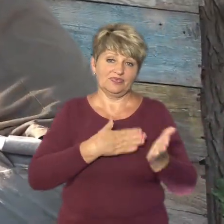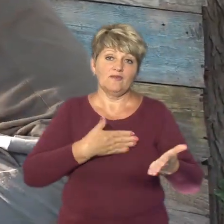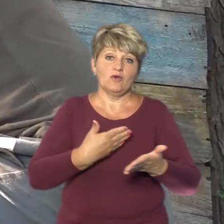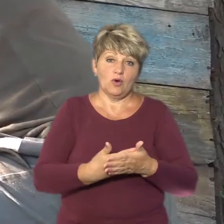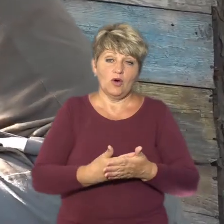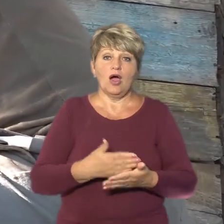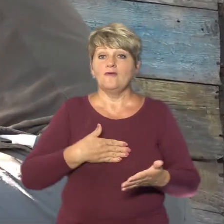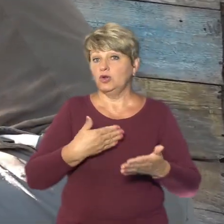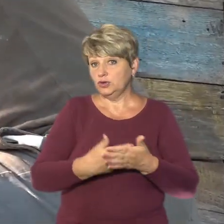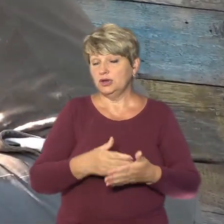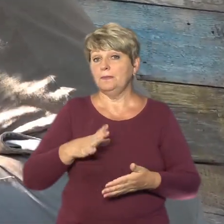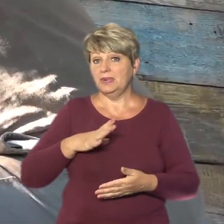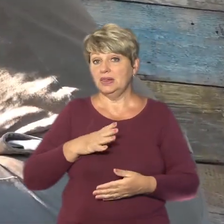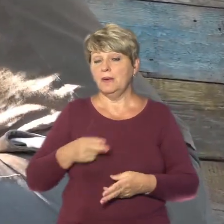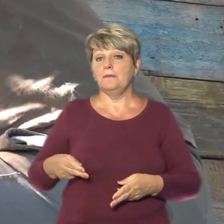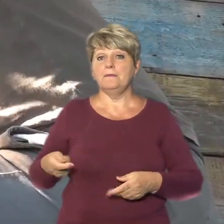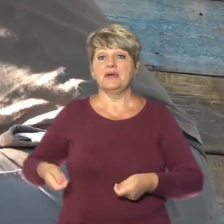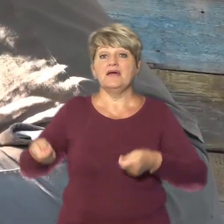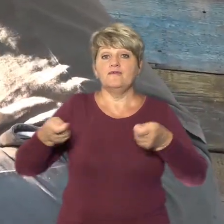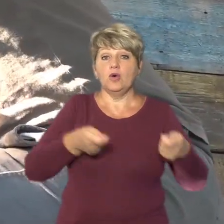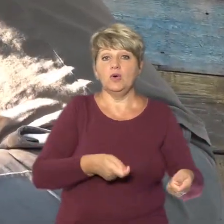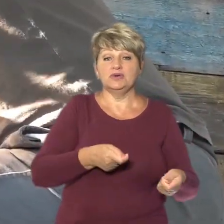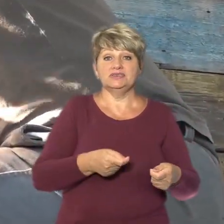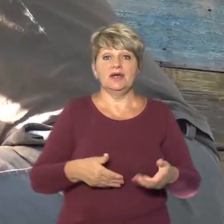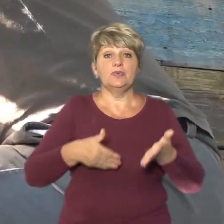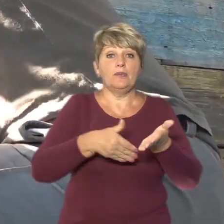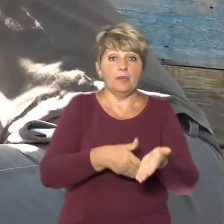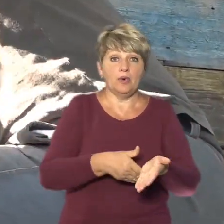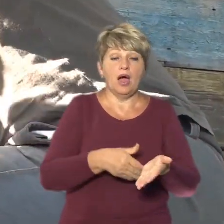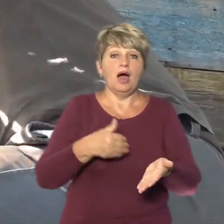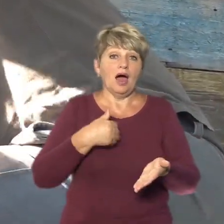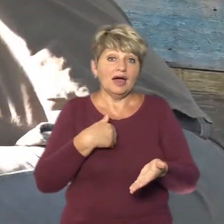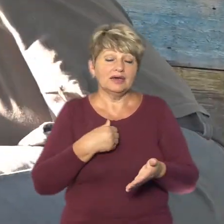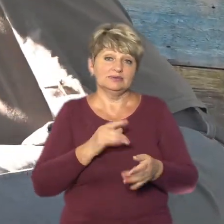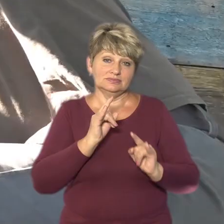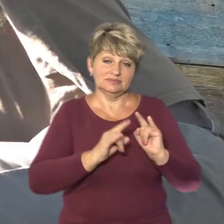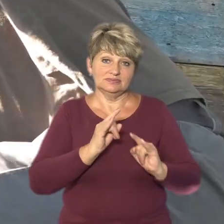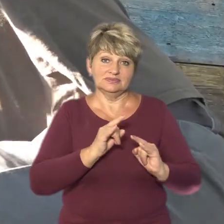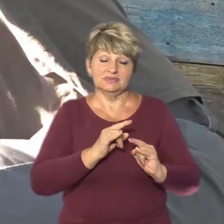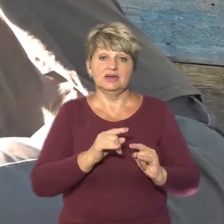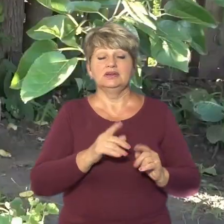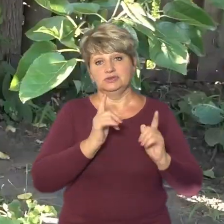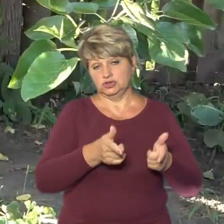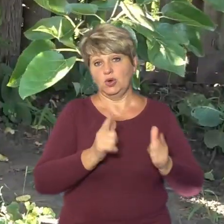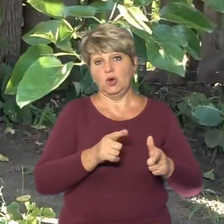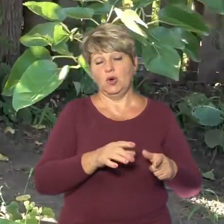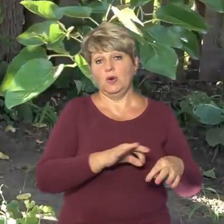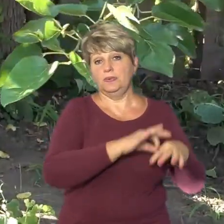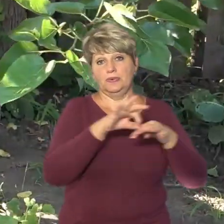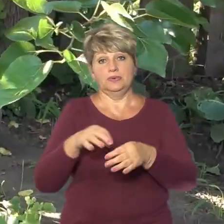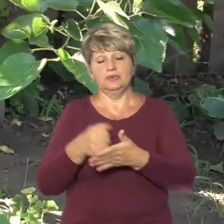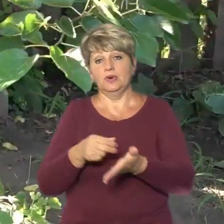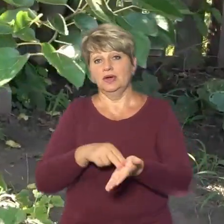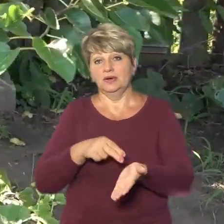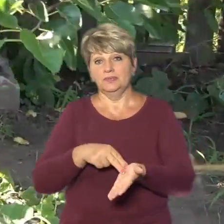допомогу військовим, і потім мені треба було їхати на Черкас, і вони згодилися довезти їх бджіл. Що